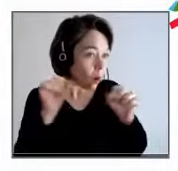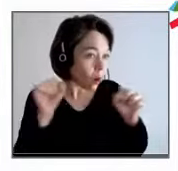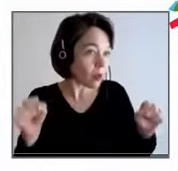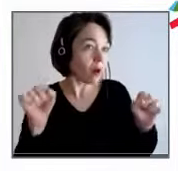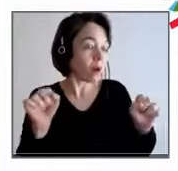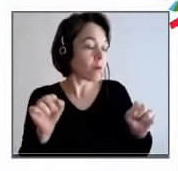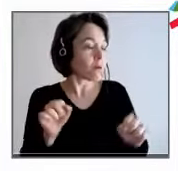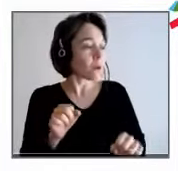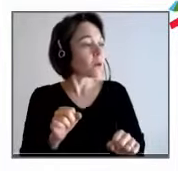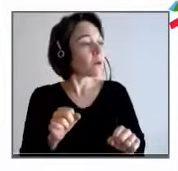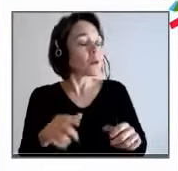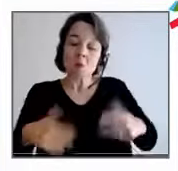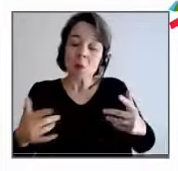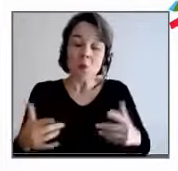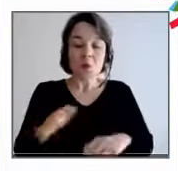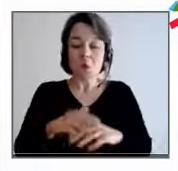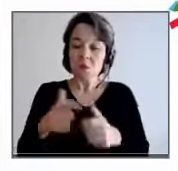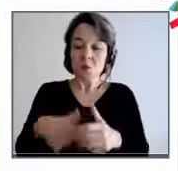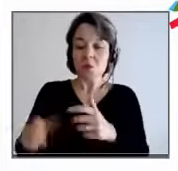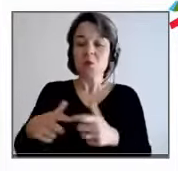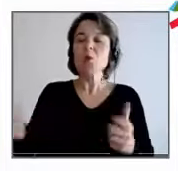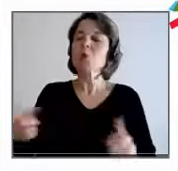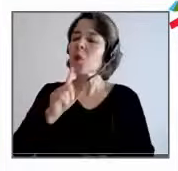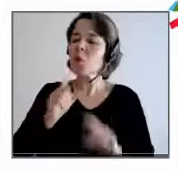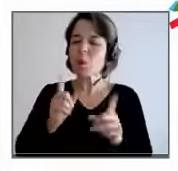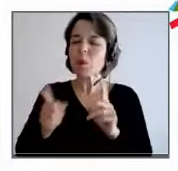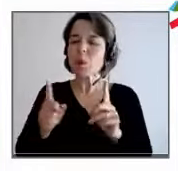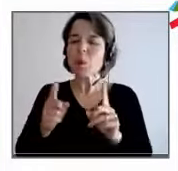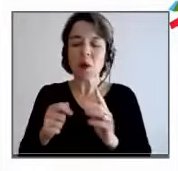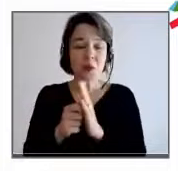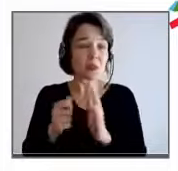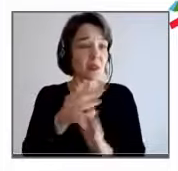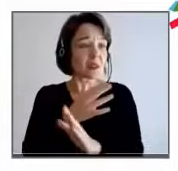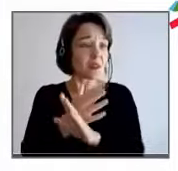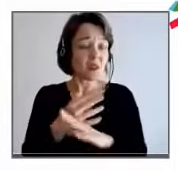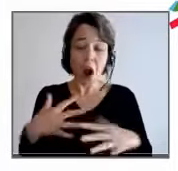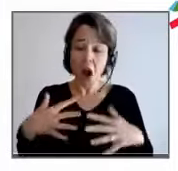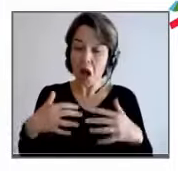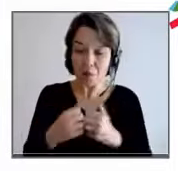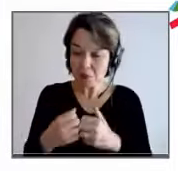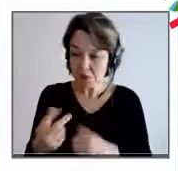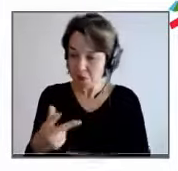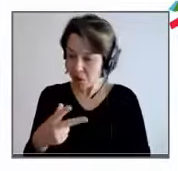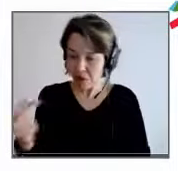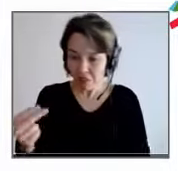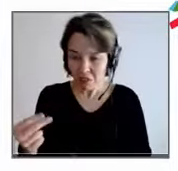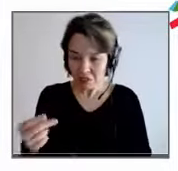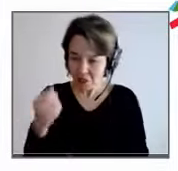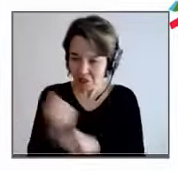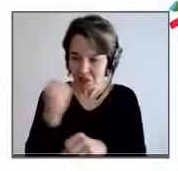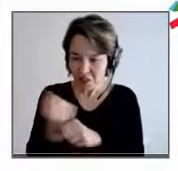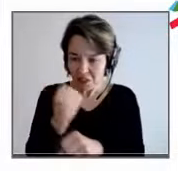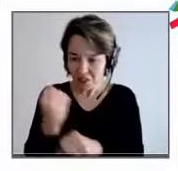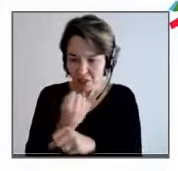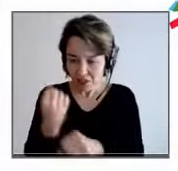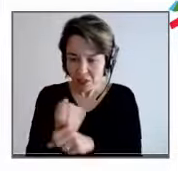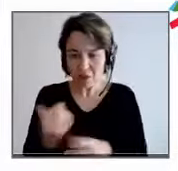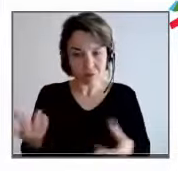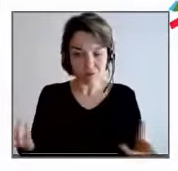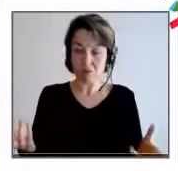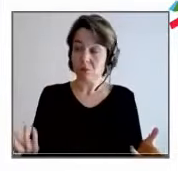peu importe que tu aies eu un accident de voiture dix minutes avant », mais où on vit ? Qui est capable de se